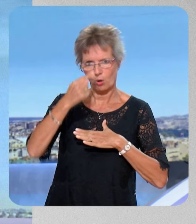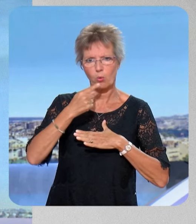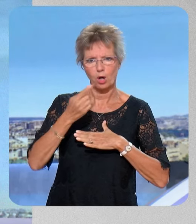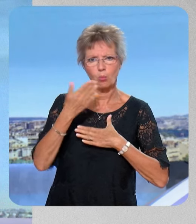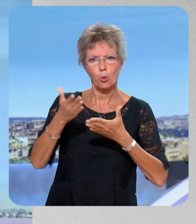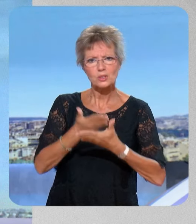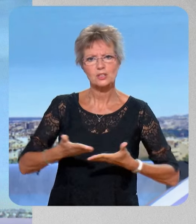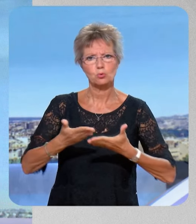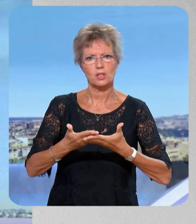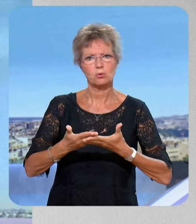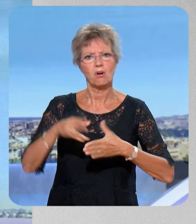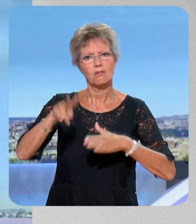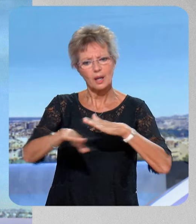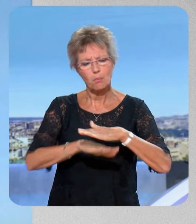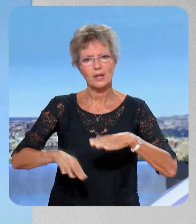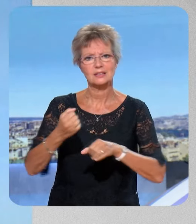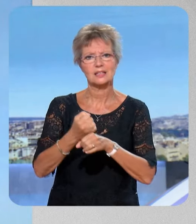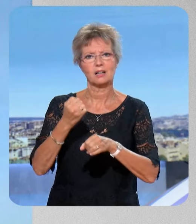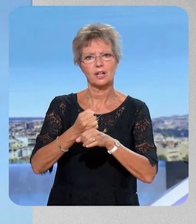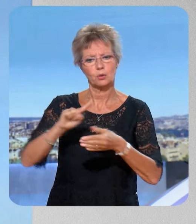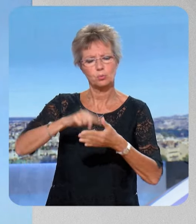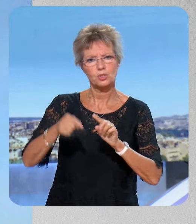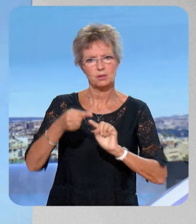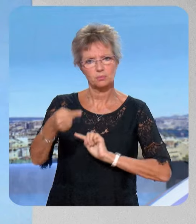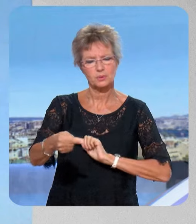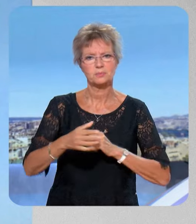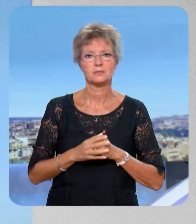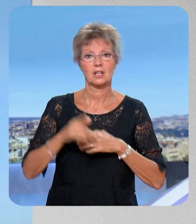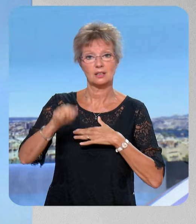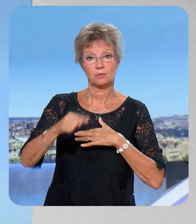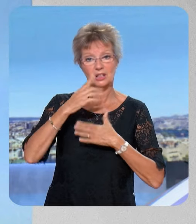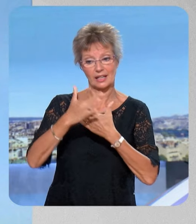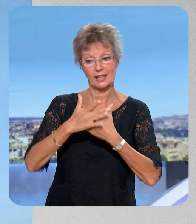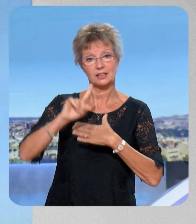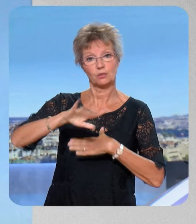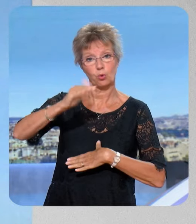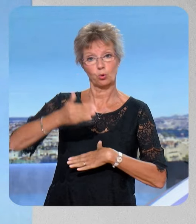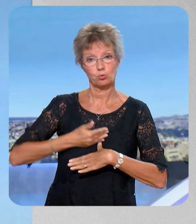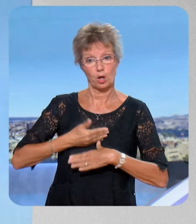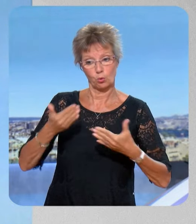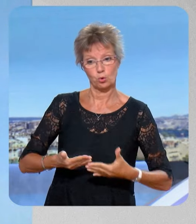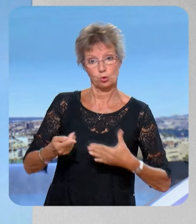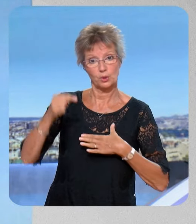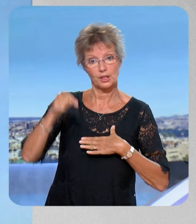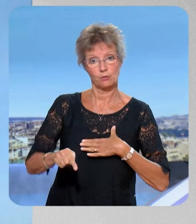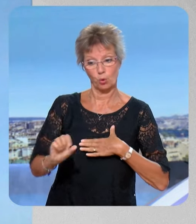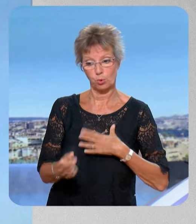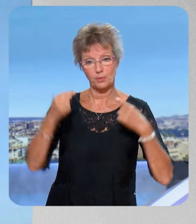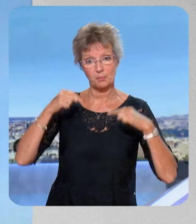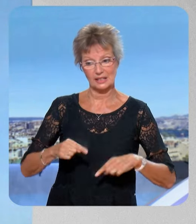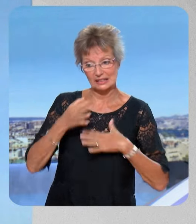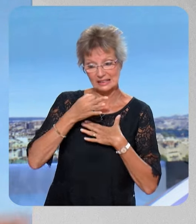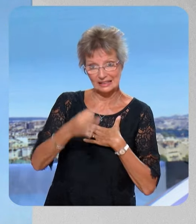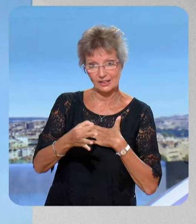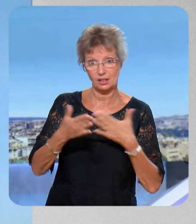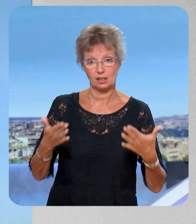travail importante du prochain budget et dans ces cas-là, il faut qu'on ait ces lettres de plafond, il faut qu'il nous le dise aujourd'hui, ou le même document, mais